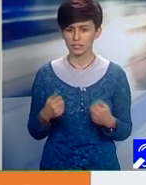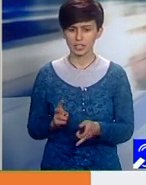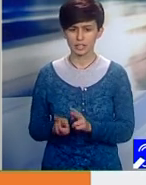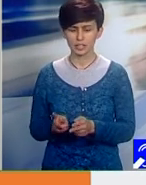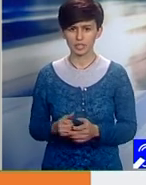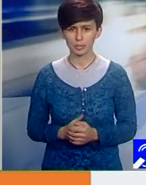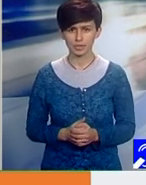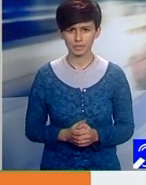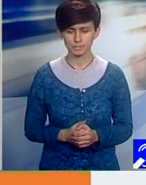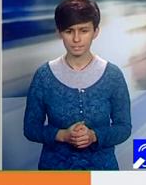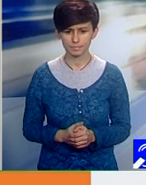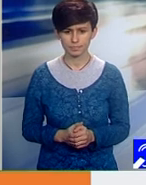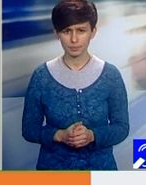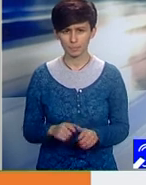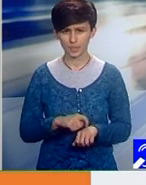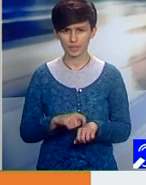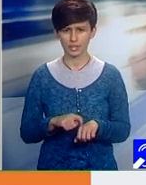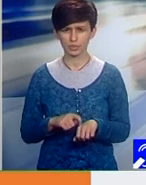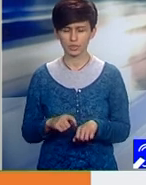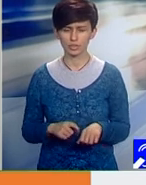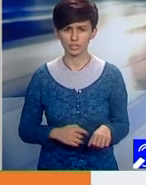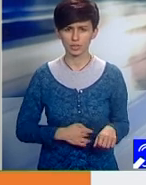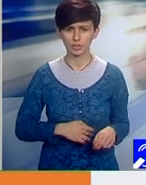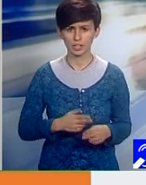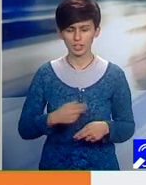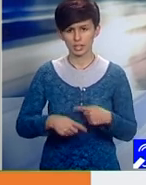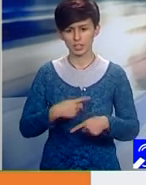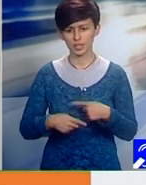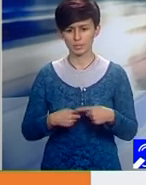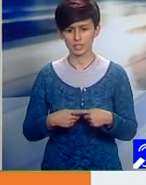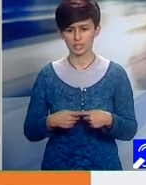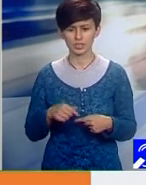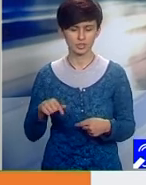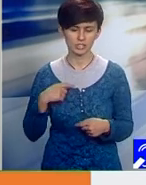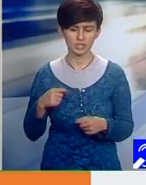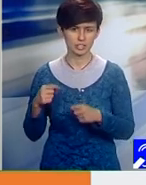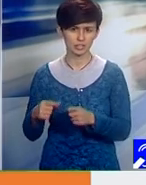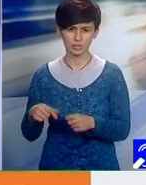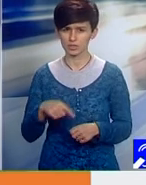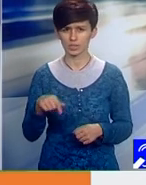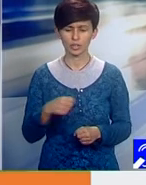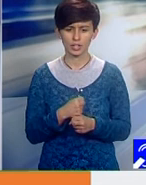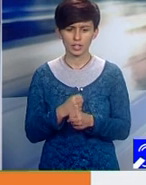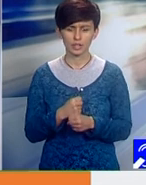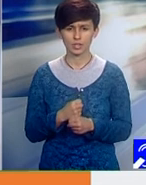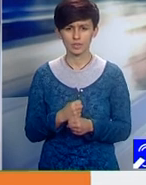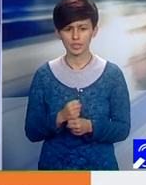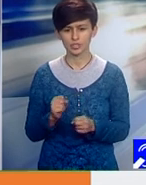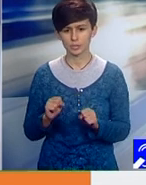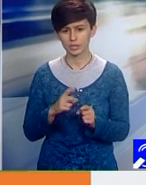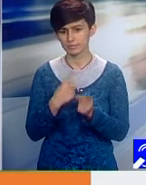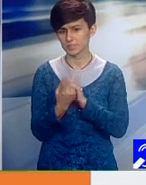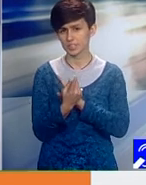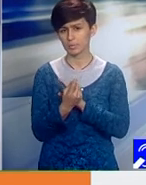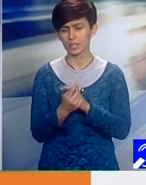în neurologie, pe hepatite, deci cam asta e situația. Noi în chem, facem marea reformă, înlocuind